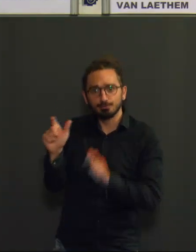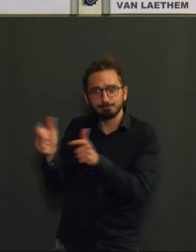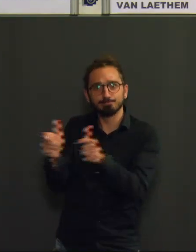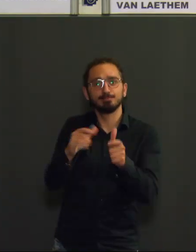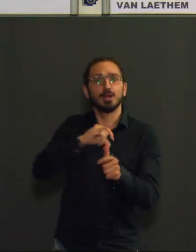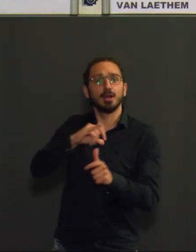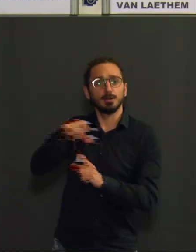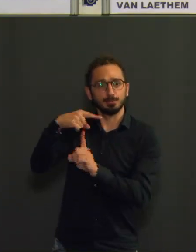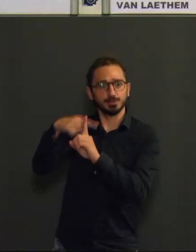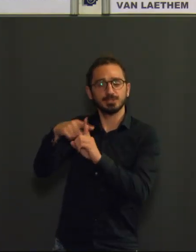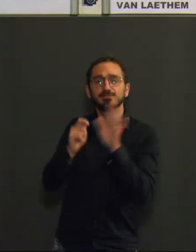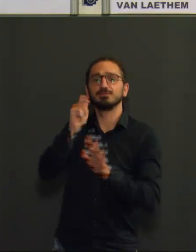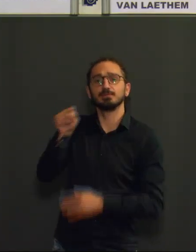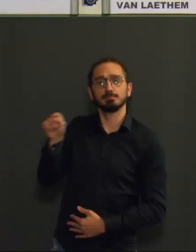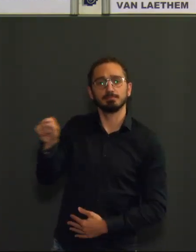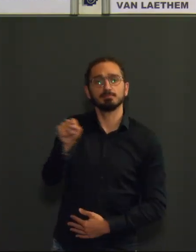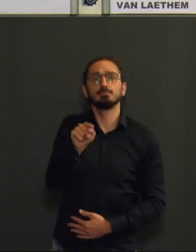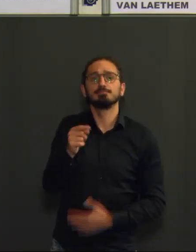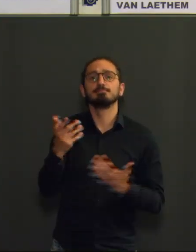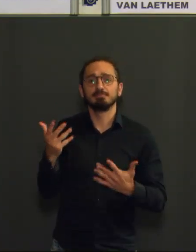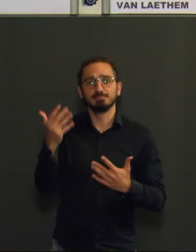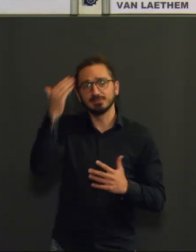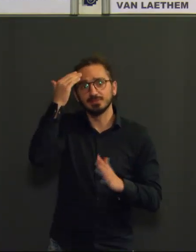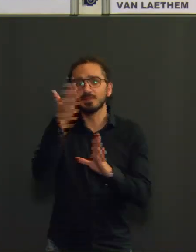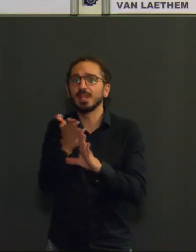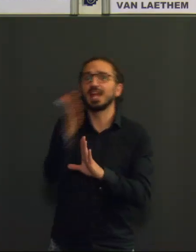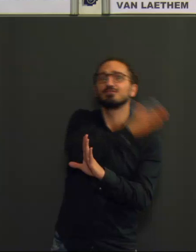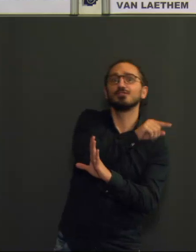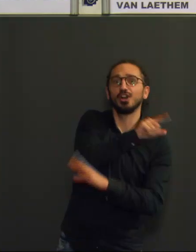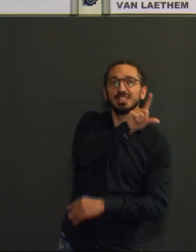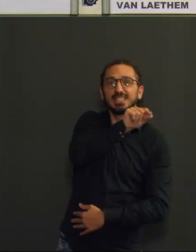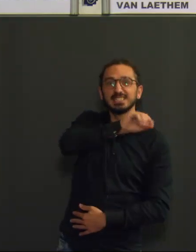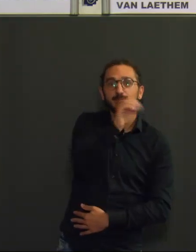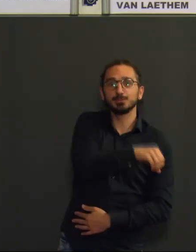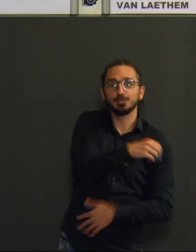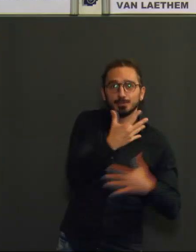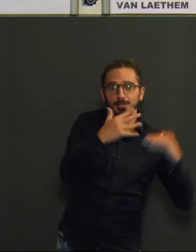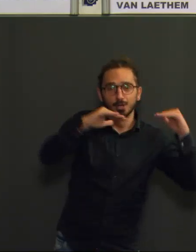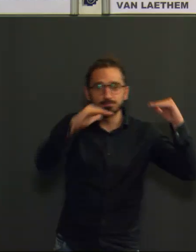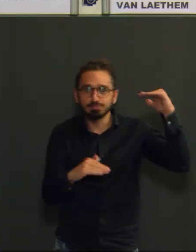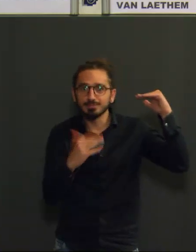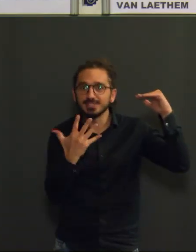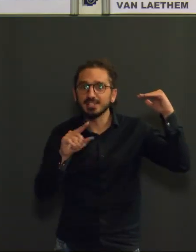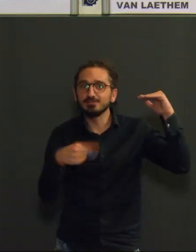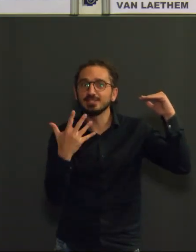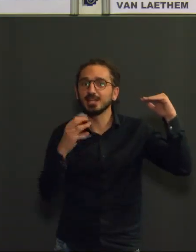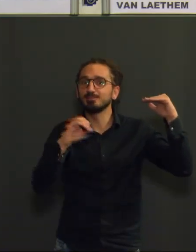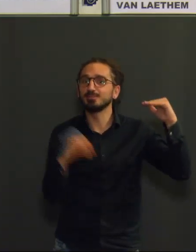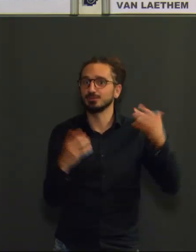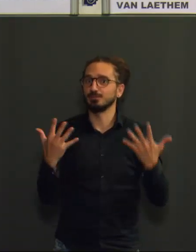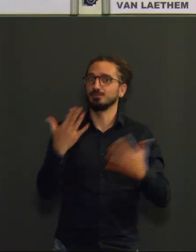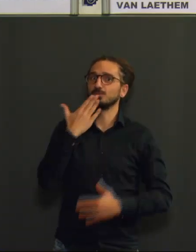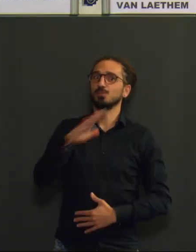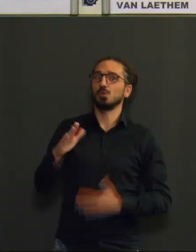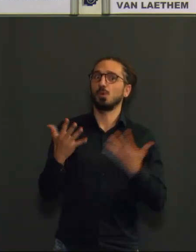troisième vague de 10% à peu près, qu'on était d'ailleurs monté beaucoup plus haut que ça lors de vagues précédentes. Et on vous